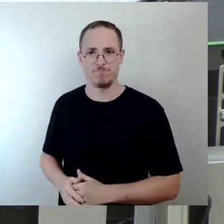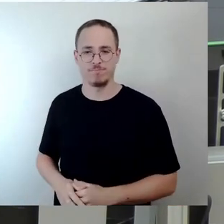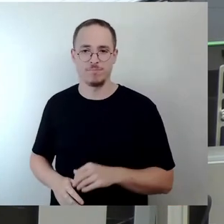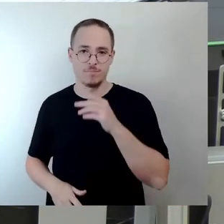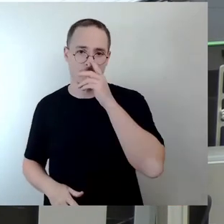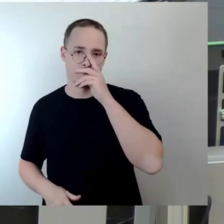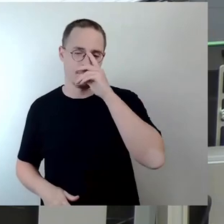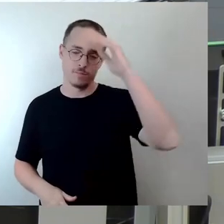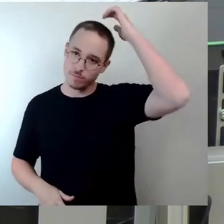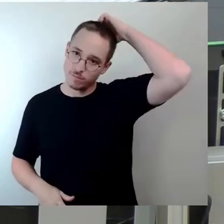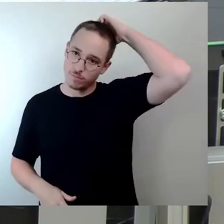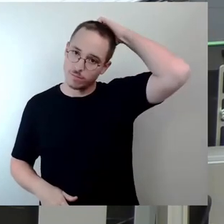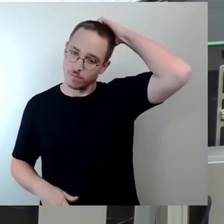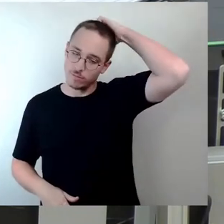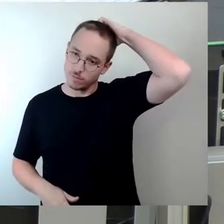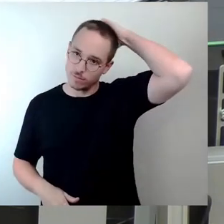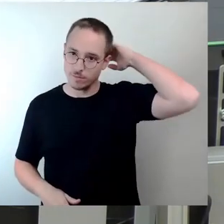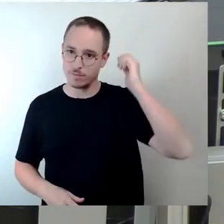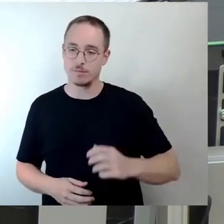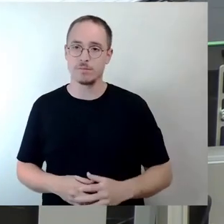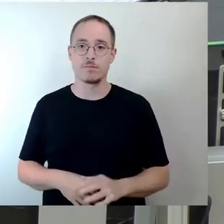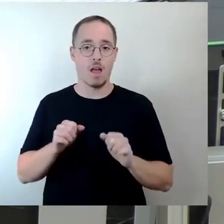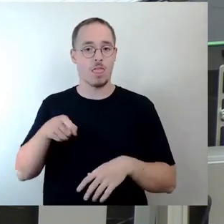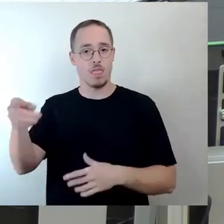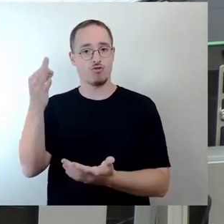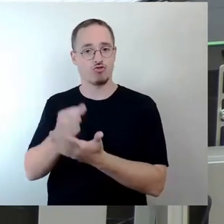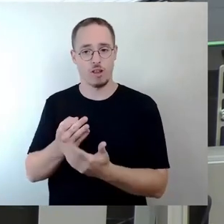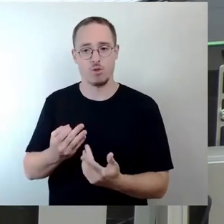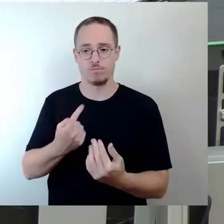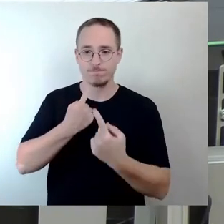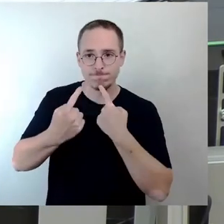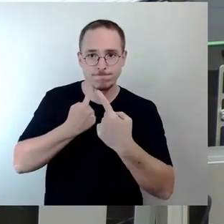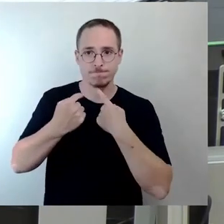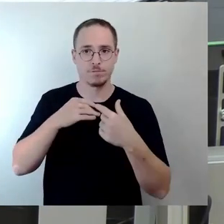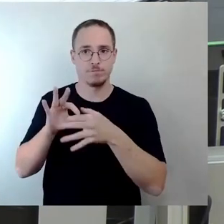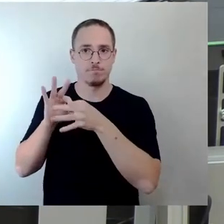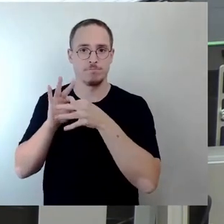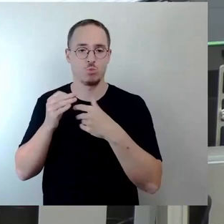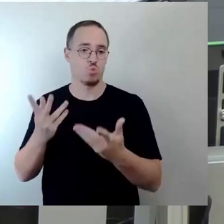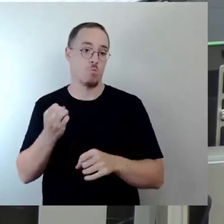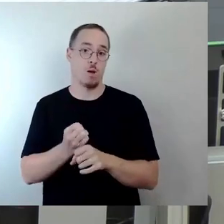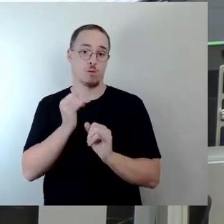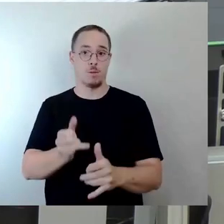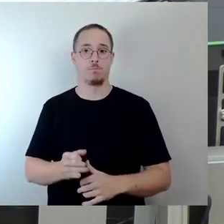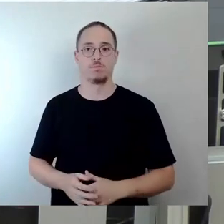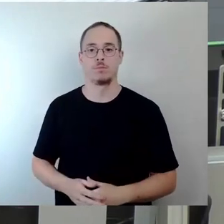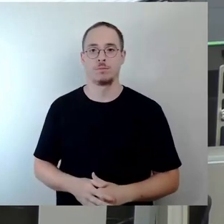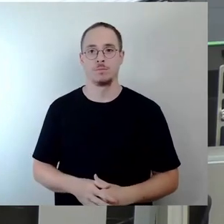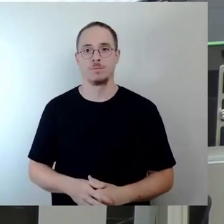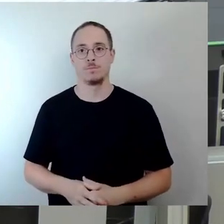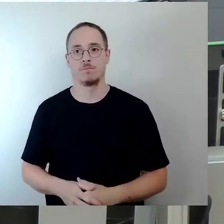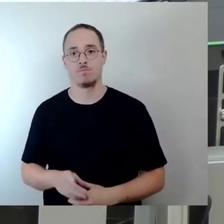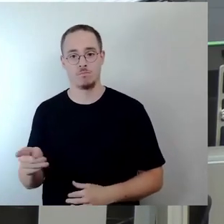Dann kann man natürlich genau über diesen Standort reden und das haben wir auch getan. Und wir haben das Land sehr genau